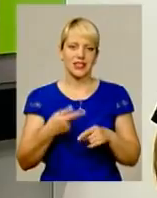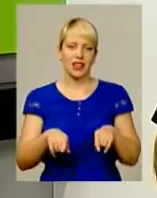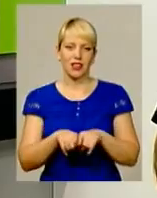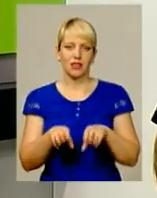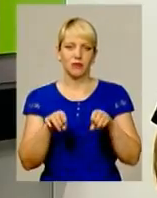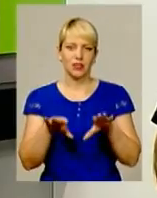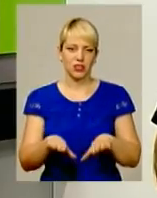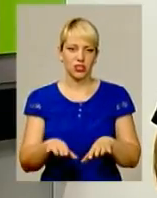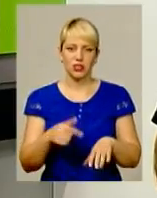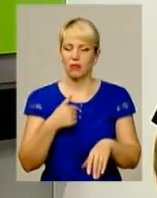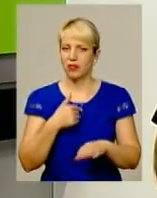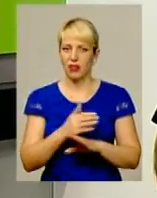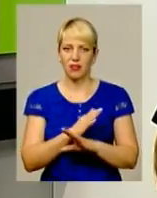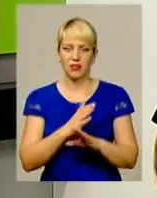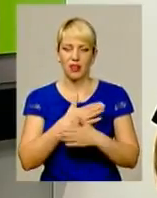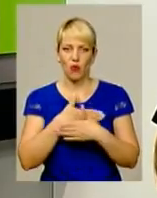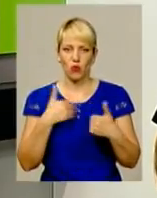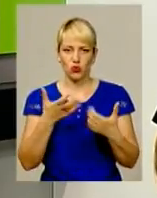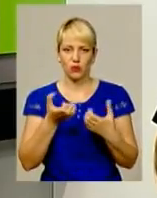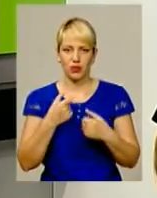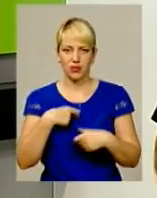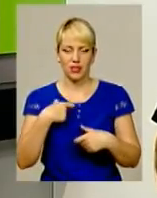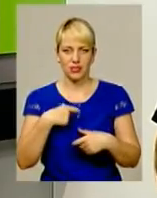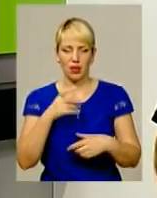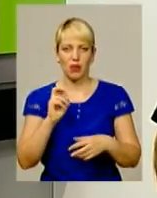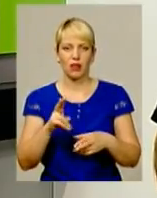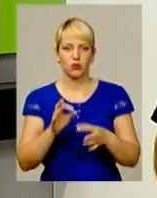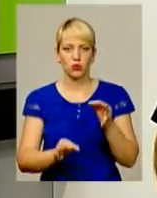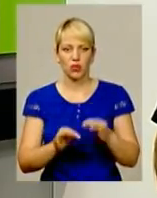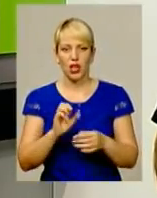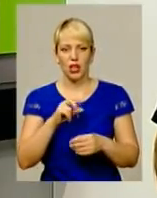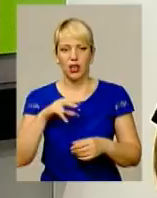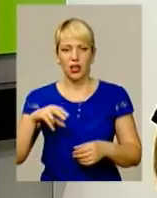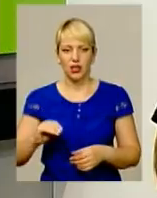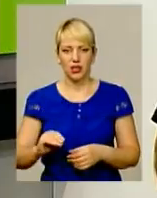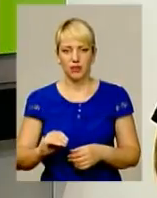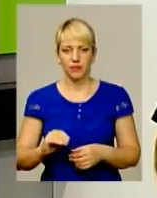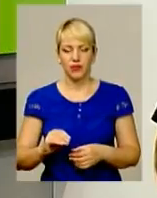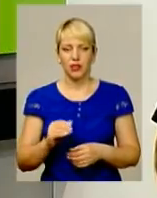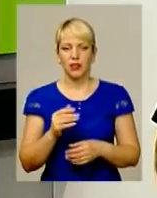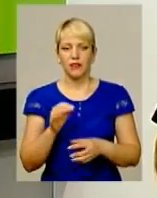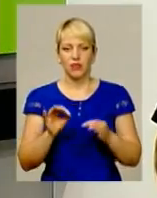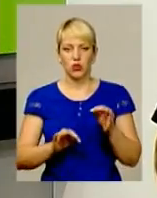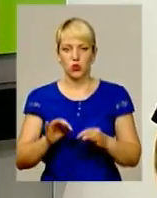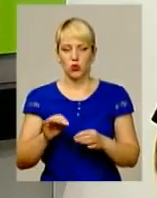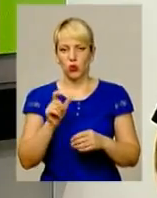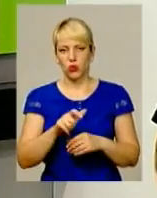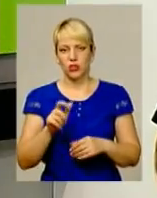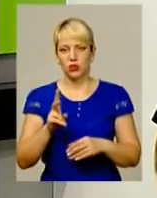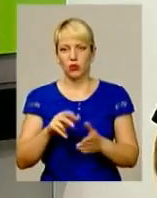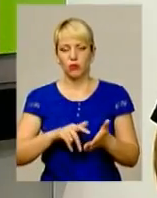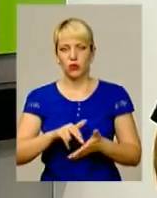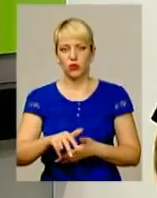Зрозуміло, що я не хочу брати на себе роль судді, але певний відсоток осіб, які